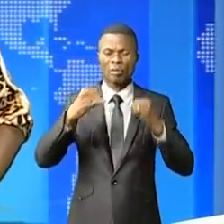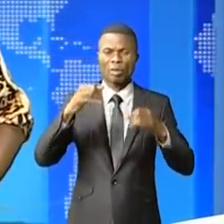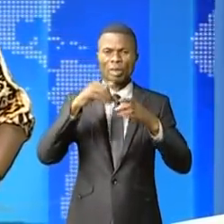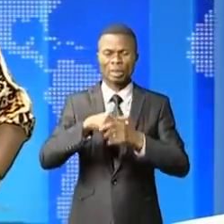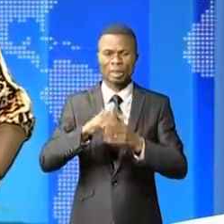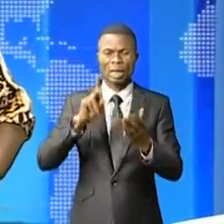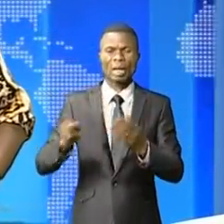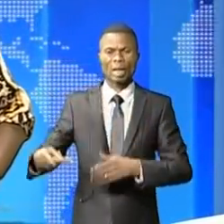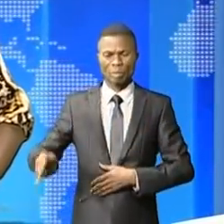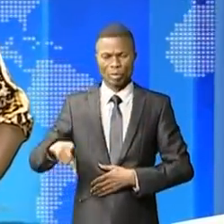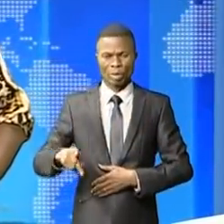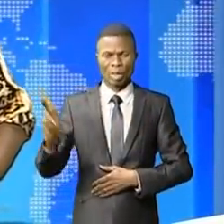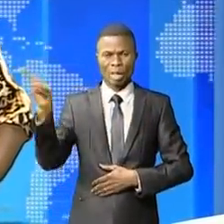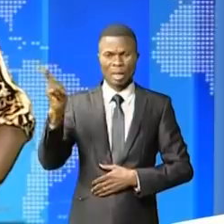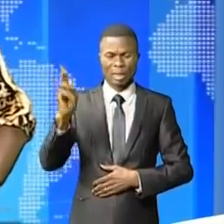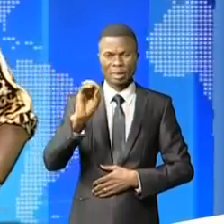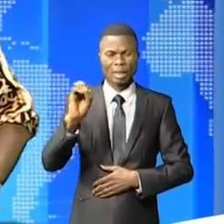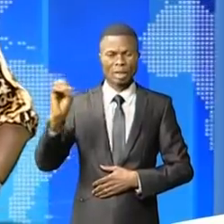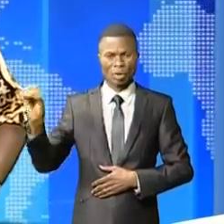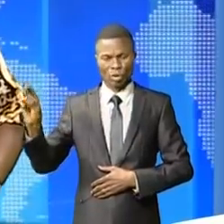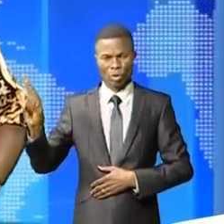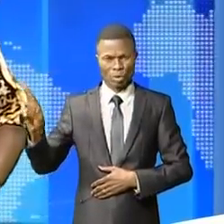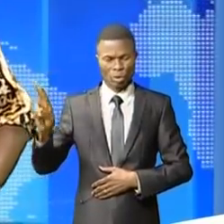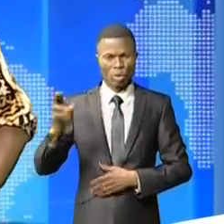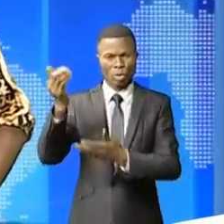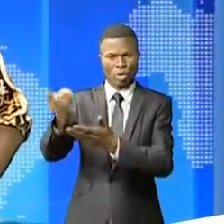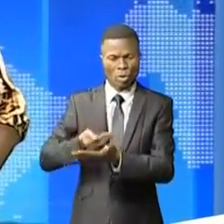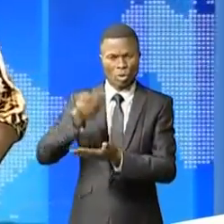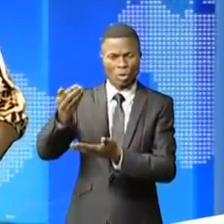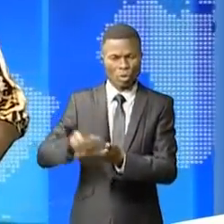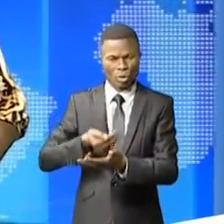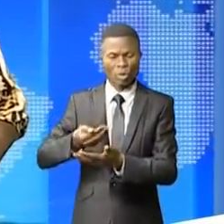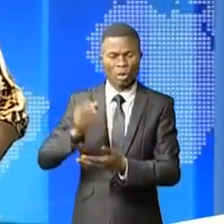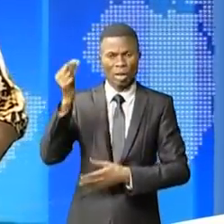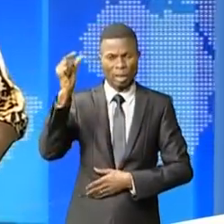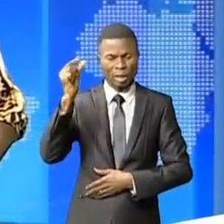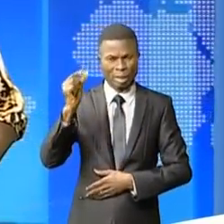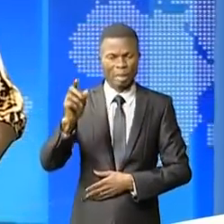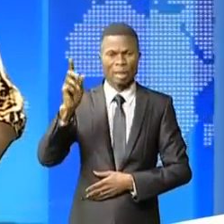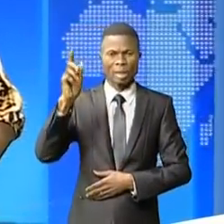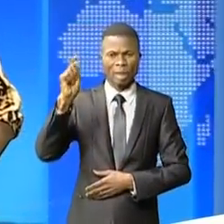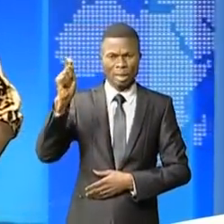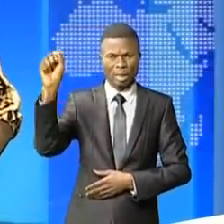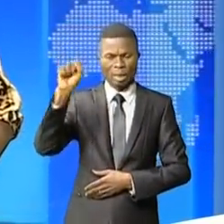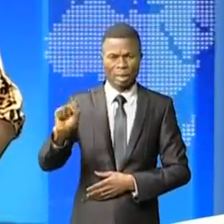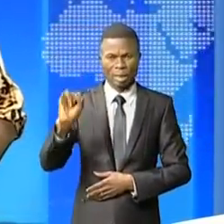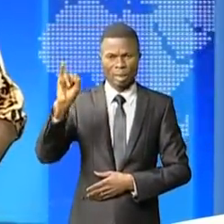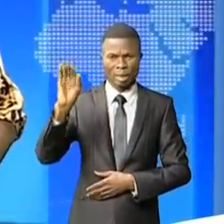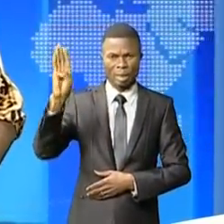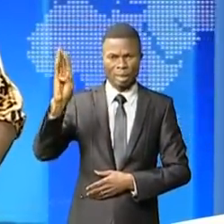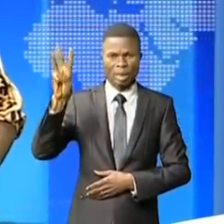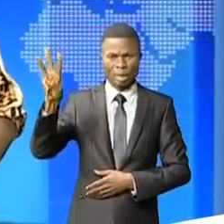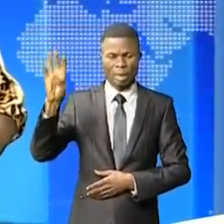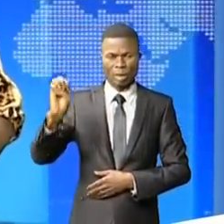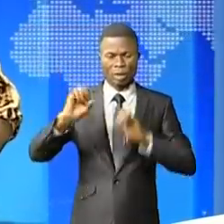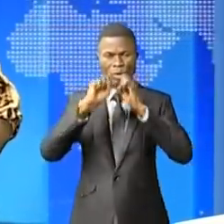le province. Au Kassaï oriental, l'exploitation du diamant de mine de Tchiboué dans le territoire de Myabi par la société